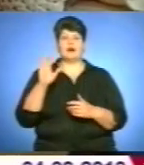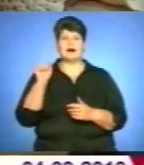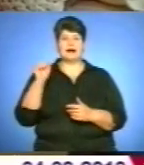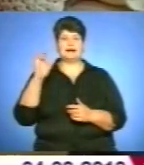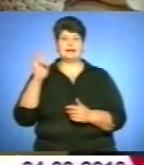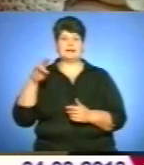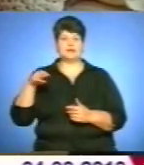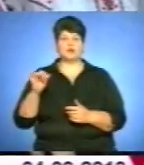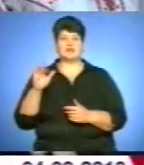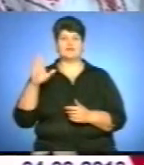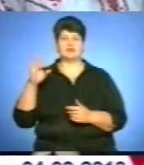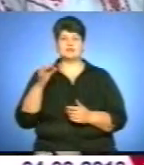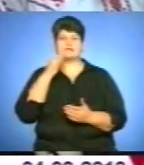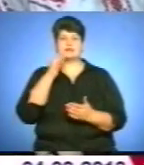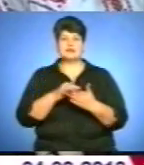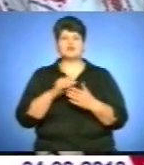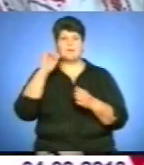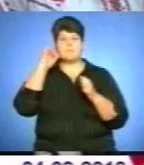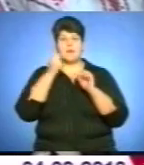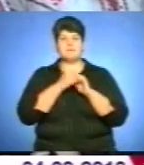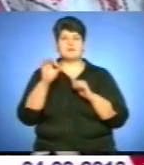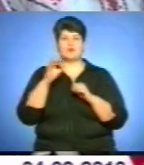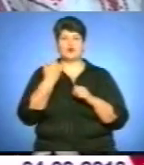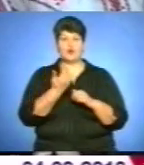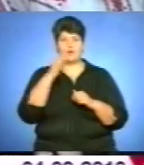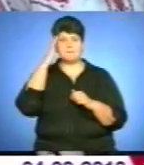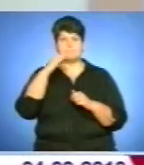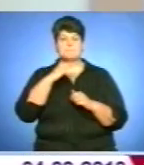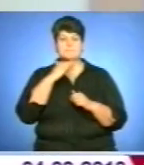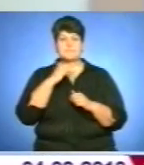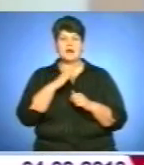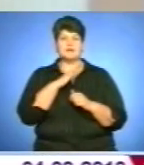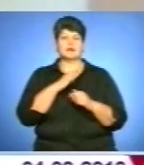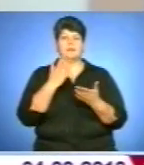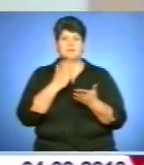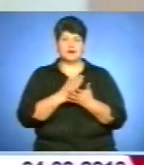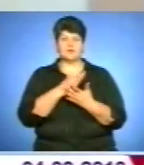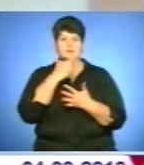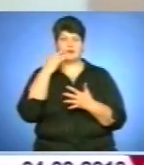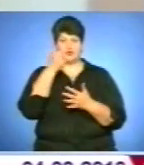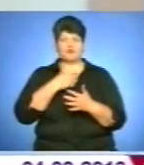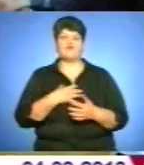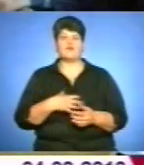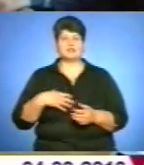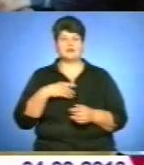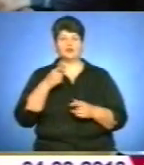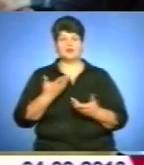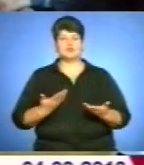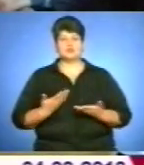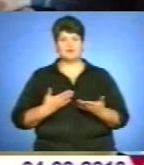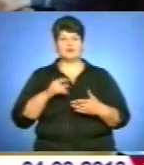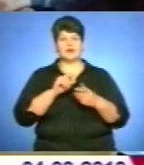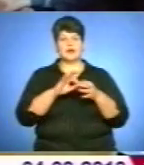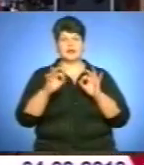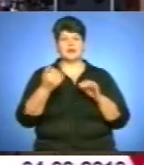Анатолій зазначив, що пам'ять про його батька, яку несуть скрізь роки учні 17-ї школи, дуже важлива. Адже тут оживають рядки його